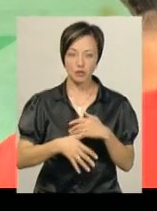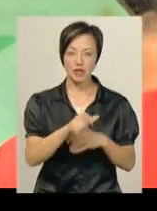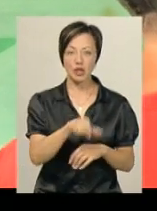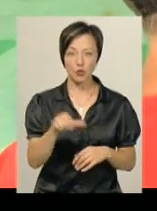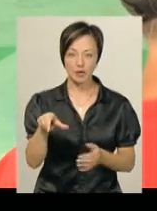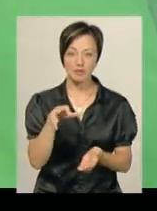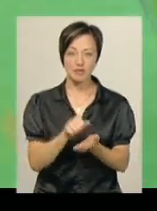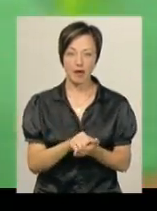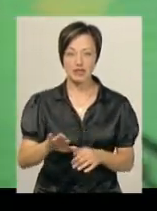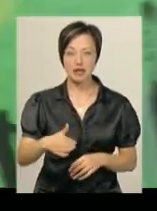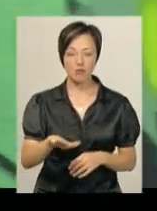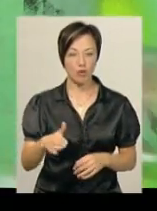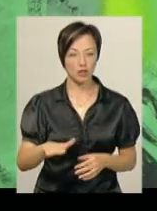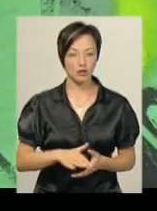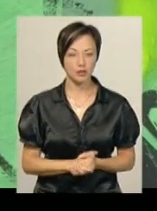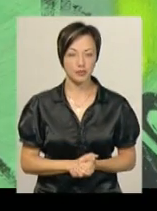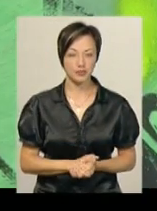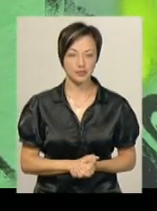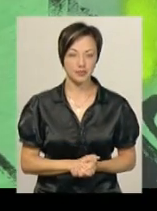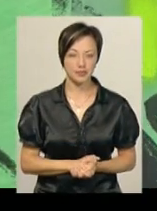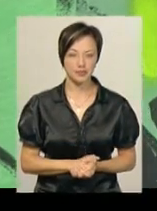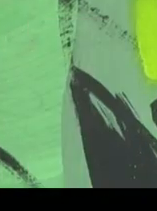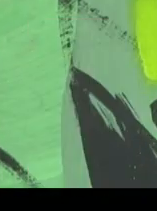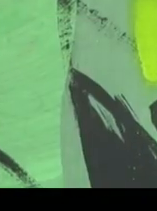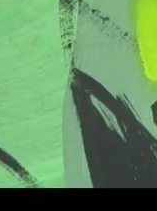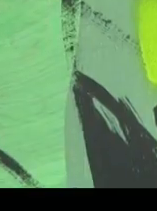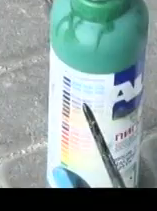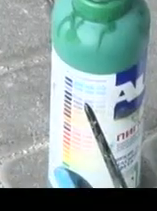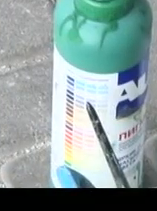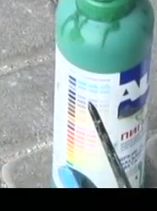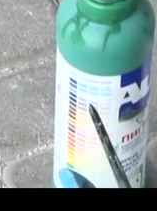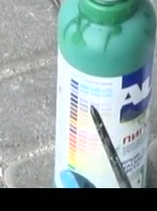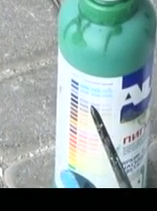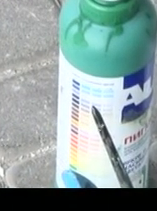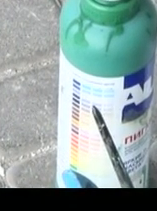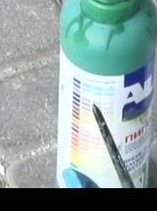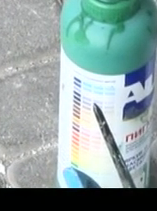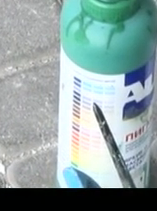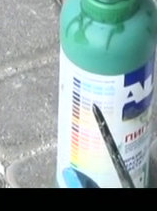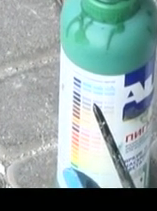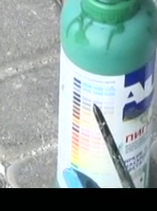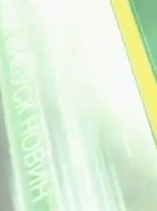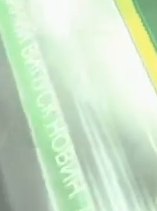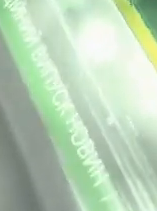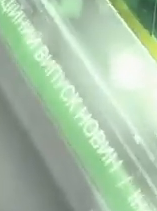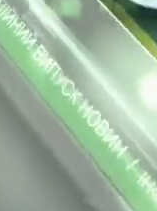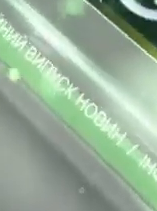людям, які займаються скейтбордингом. Ярослава Антушевська, Олександр Горішевський, Віктор Кривий. Новини Поділля. Центр.